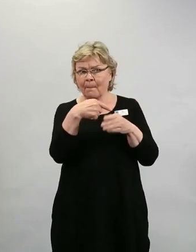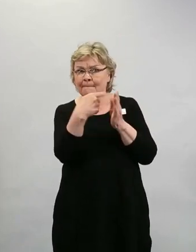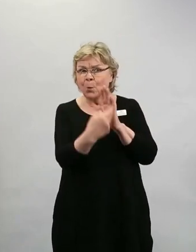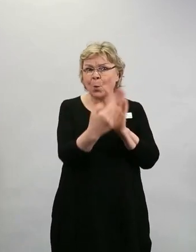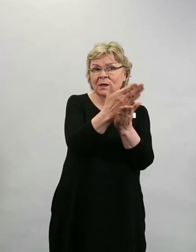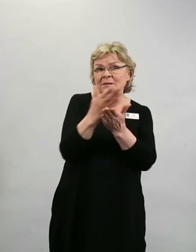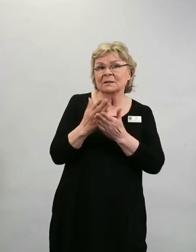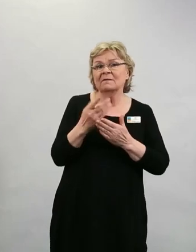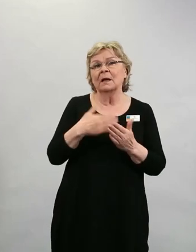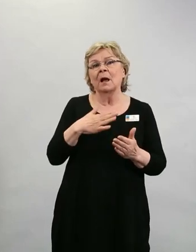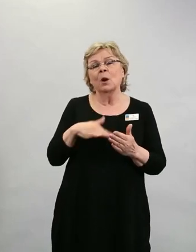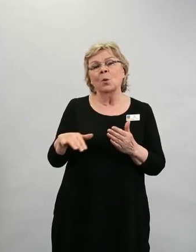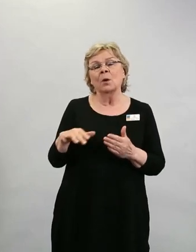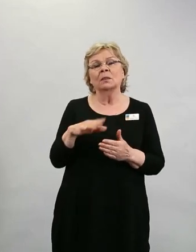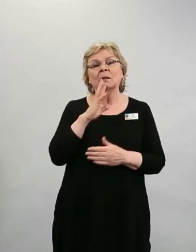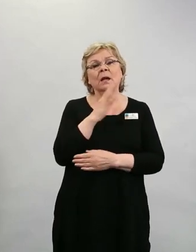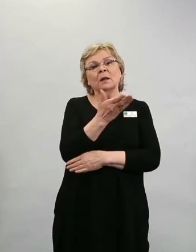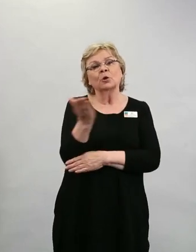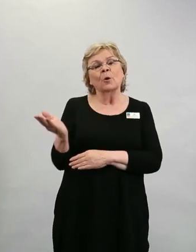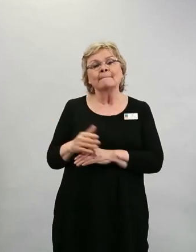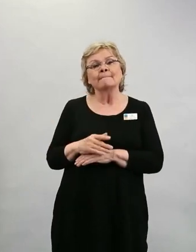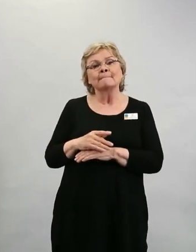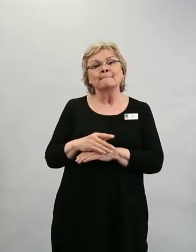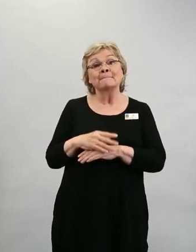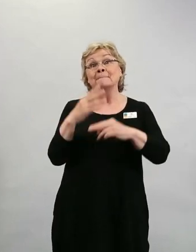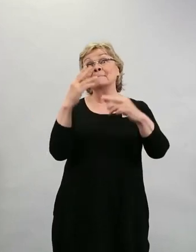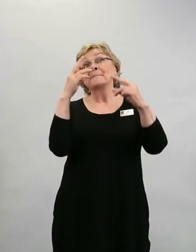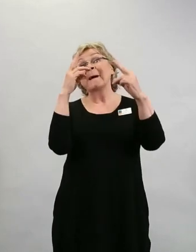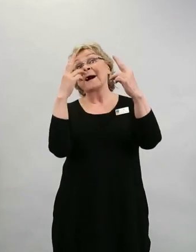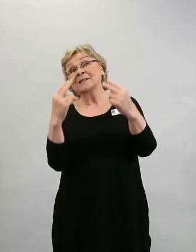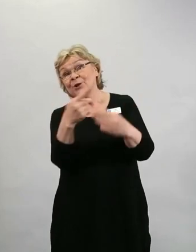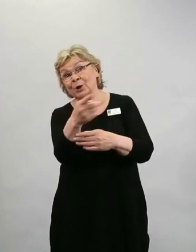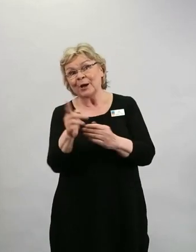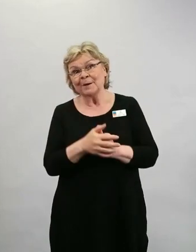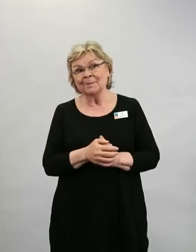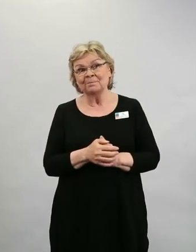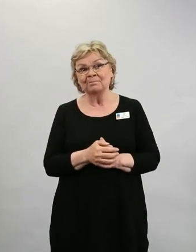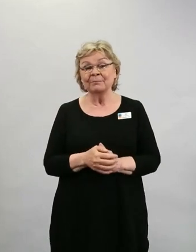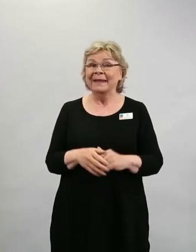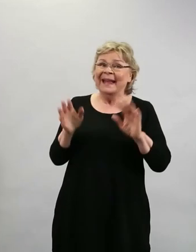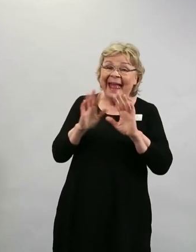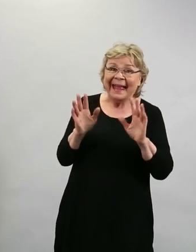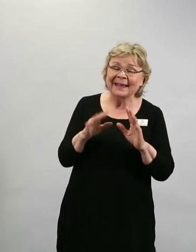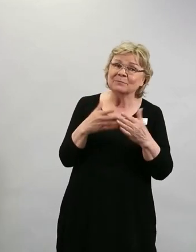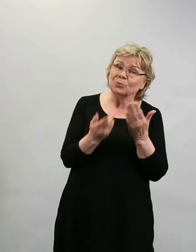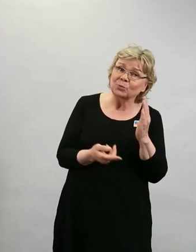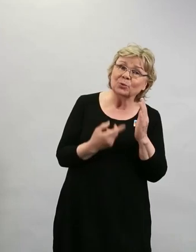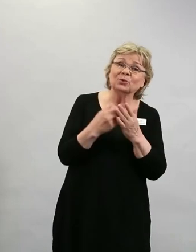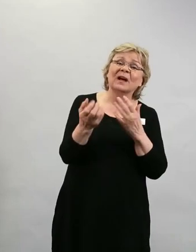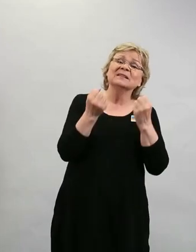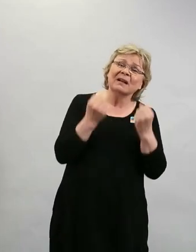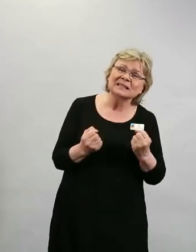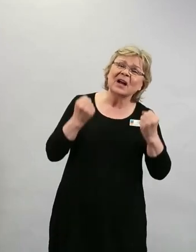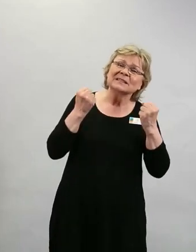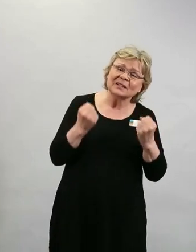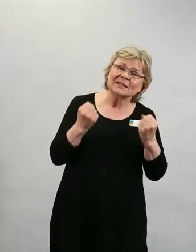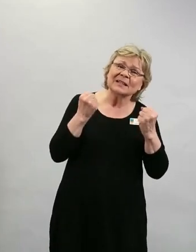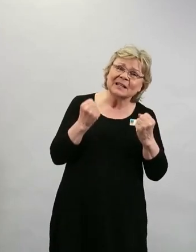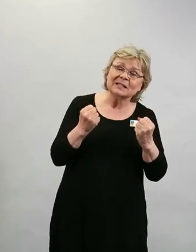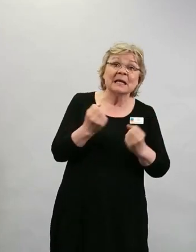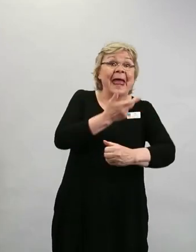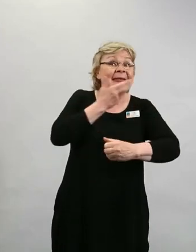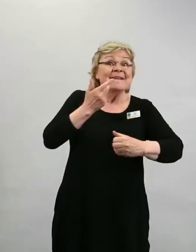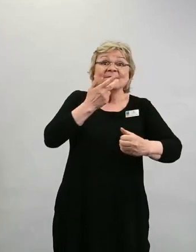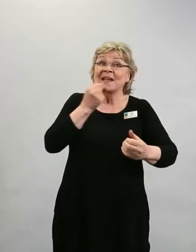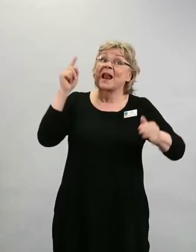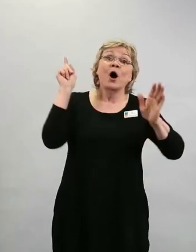nostaa kuulijoille? Ei oikeastaan muuta kuin jaksaa jaksaa. Ei tämä vielä ohitse,